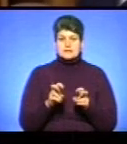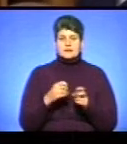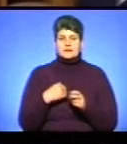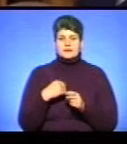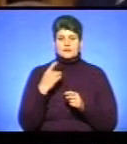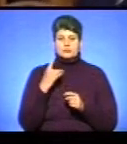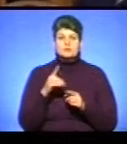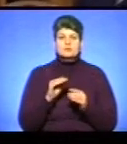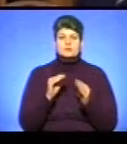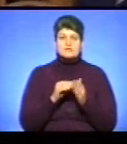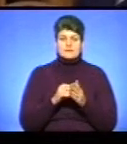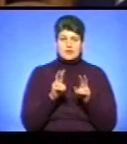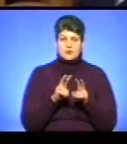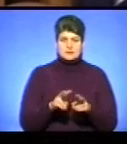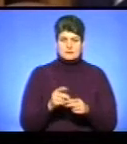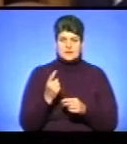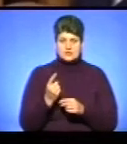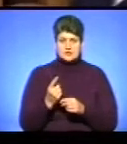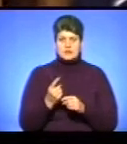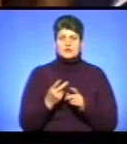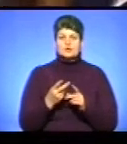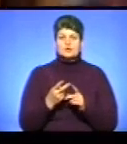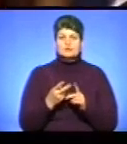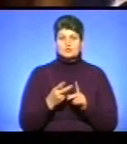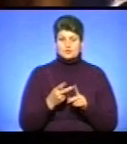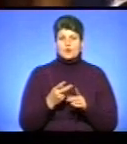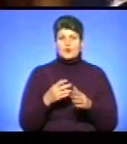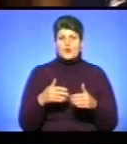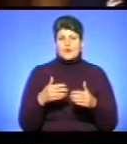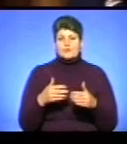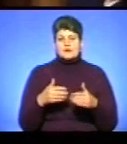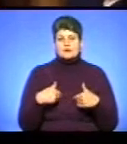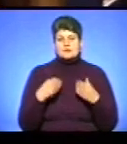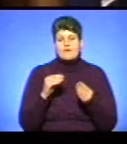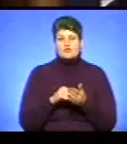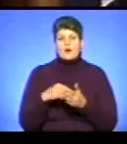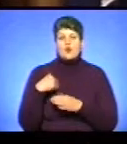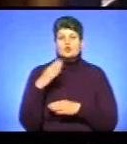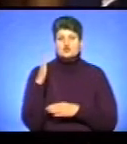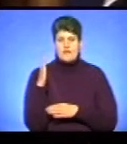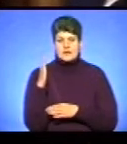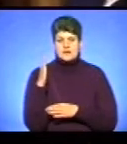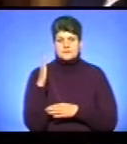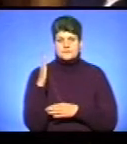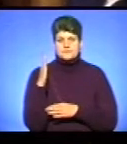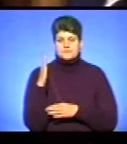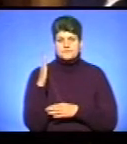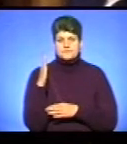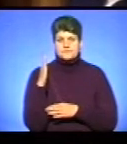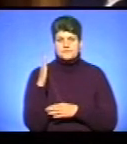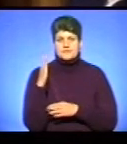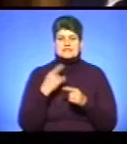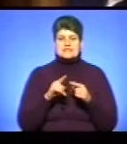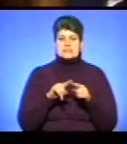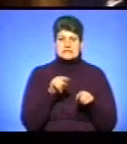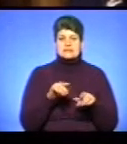його поставимо на розгляд першим. Тому, колеги, я ставлю на голосування за це